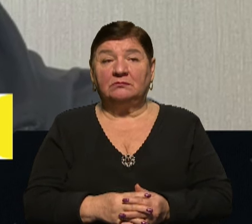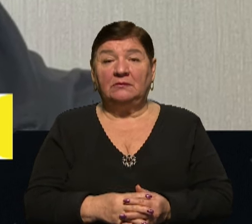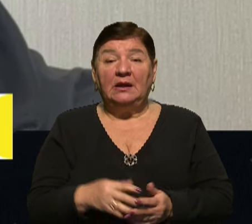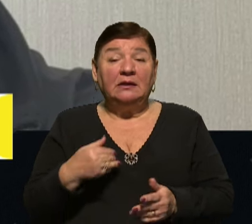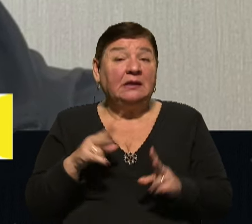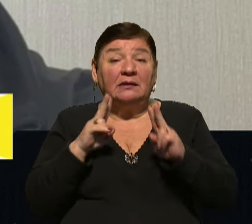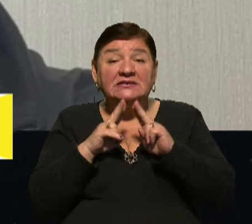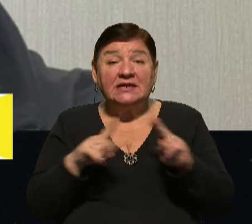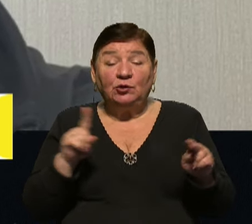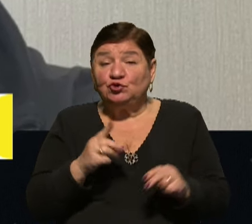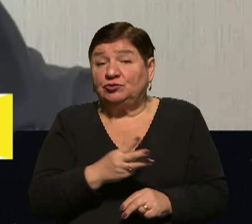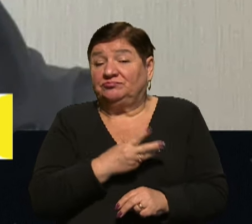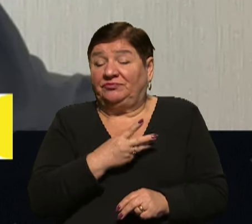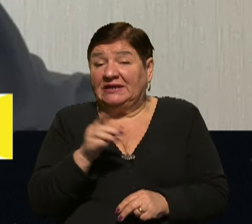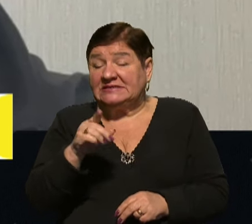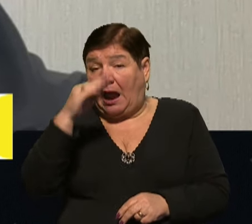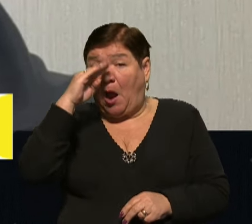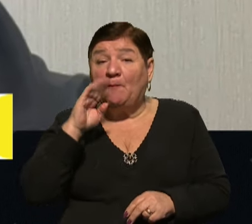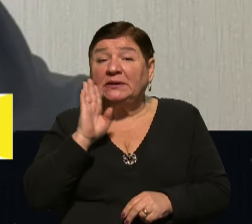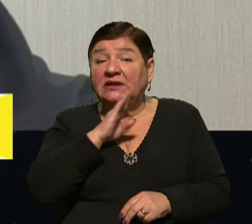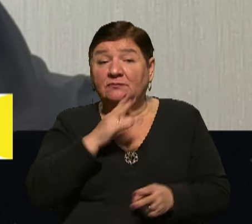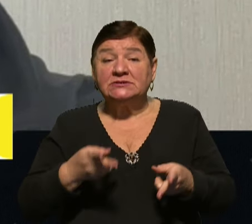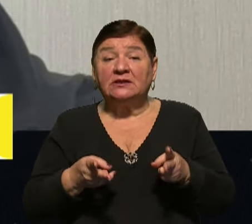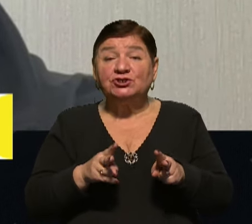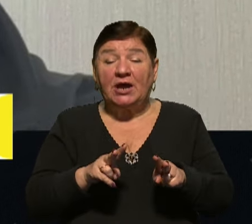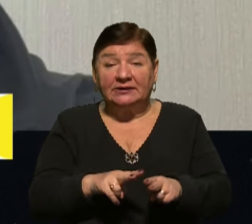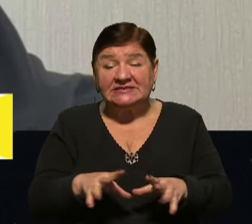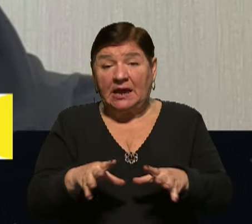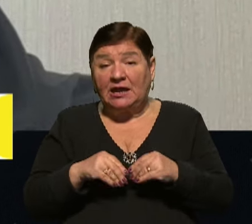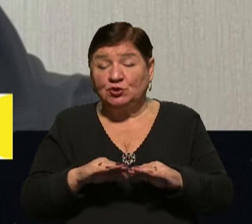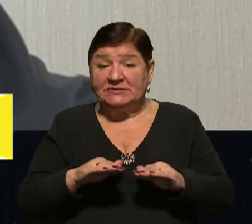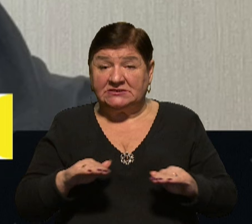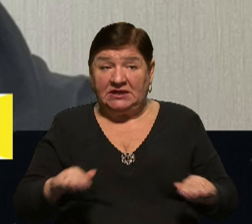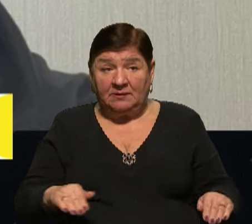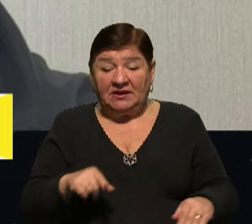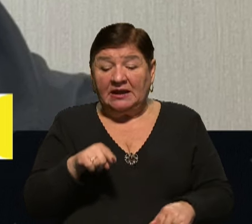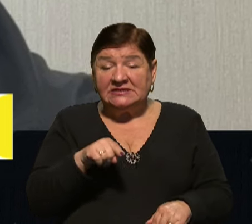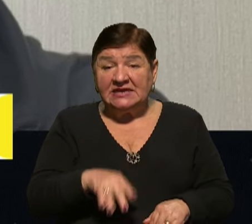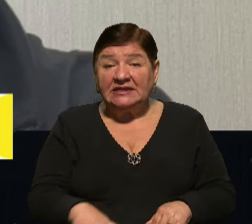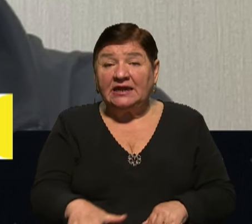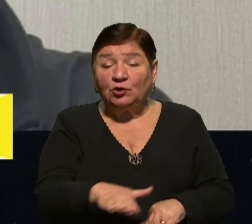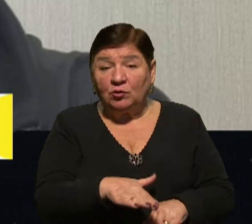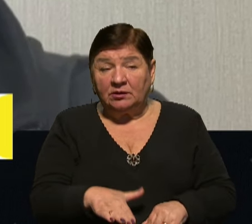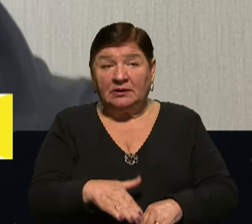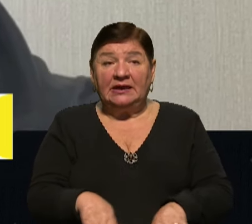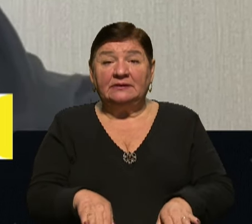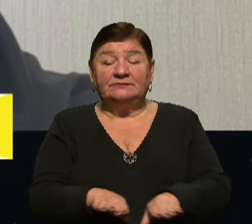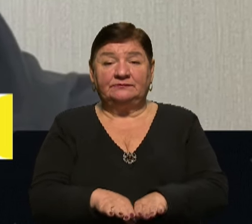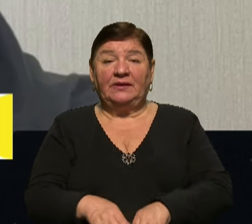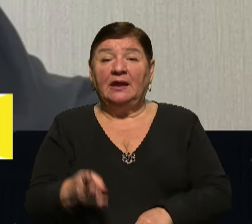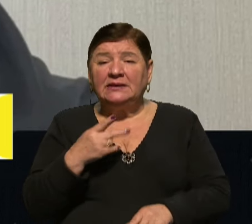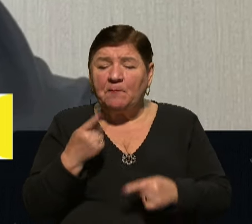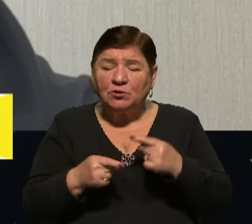я не знаю, що мотивує цих батьків залишатися разом з дітьми на такій території,